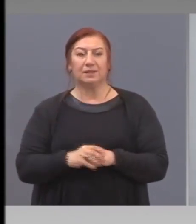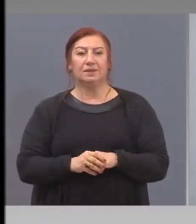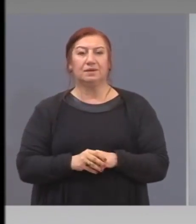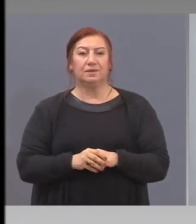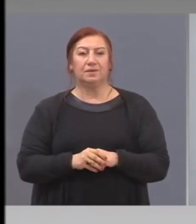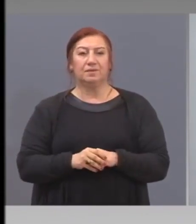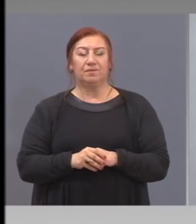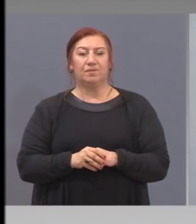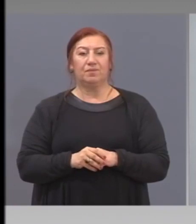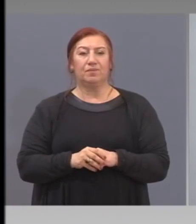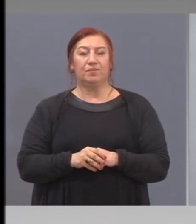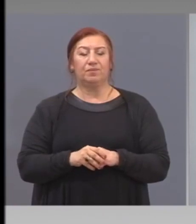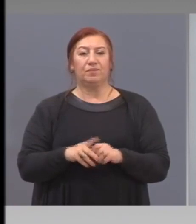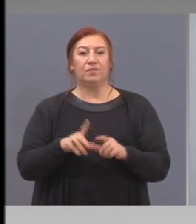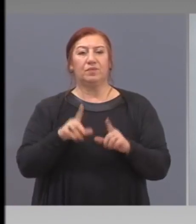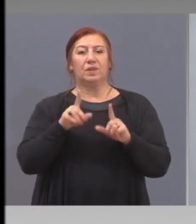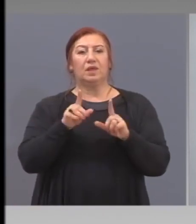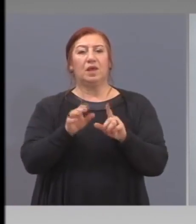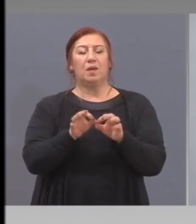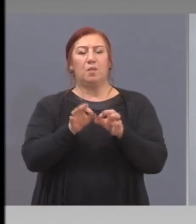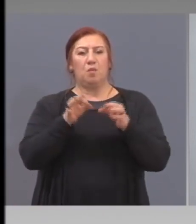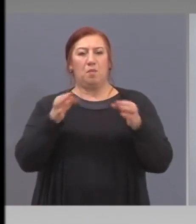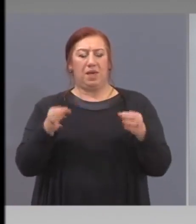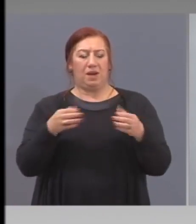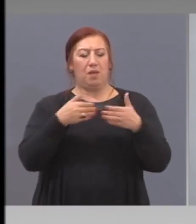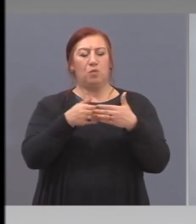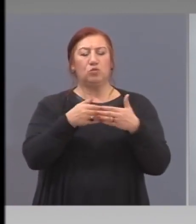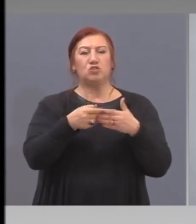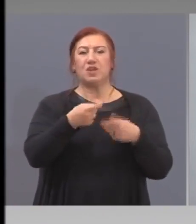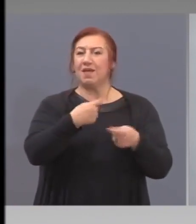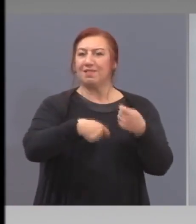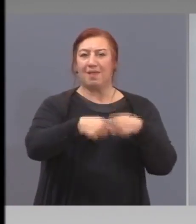померки по отношение на бизнеса и за етоста.